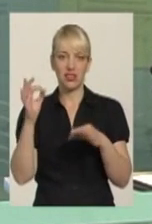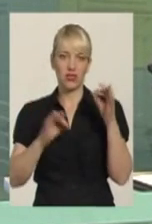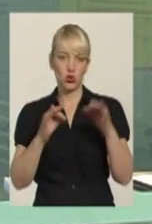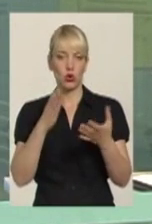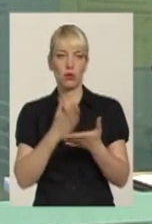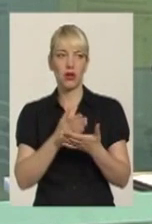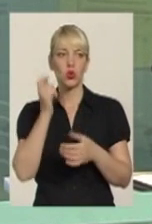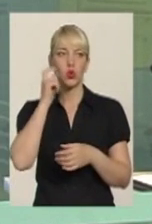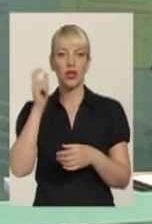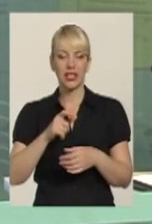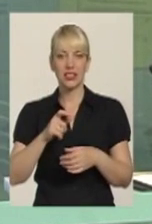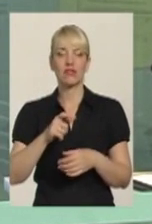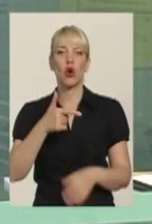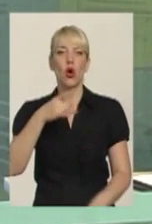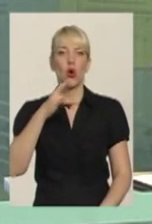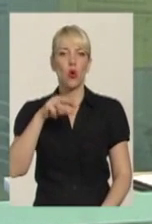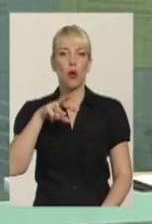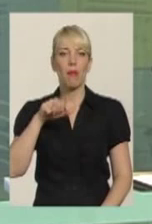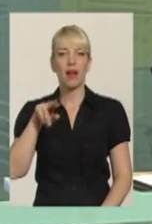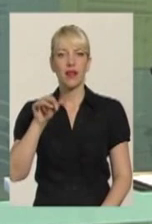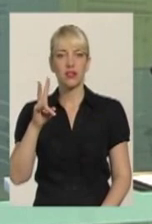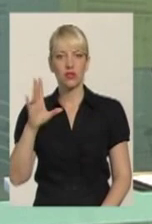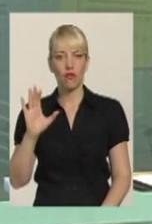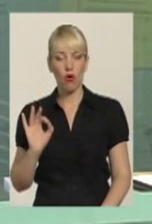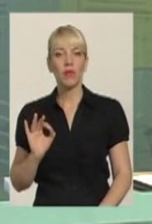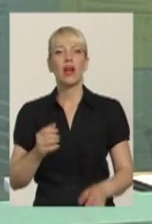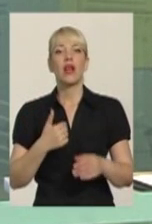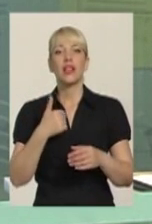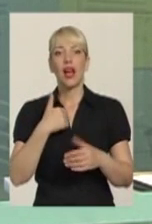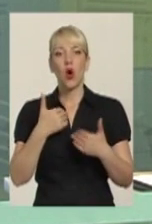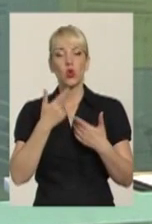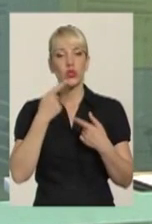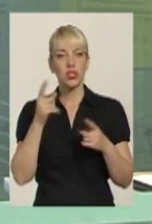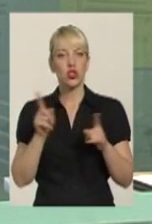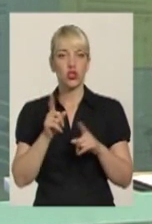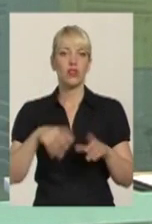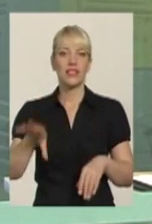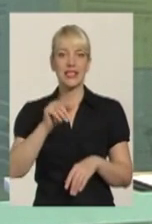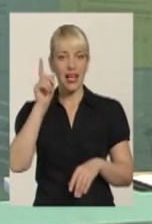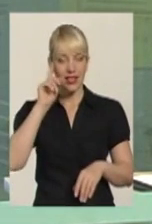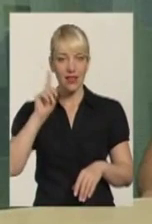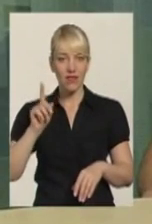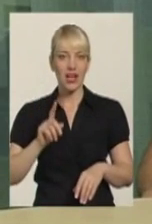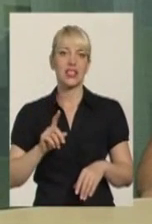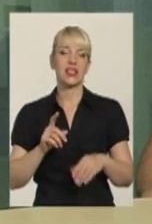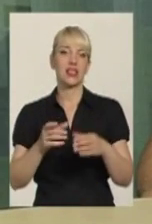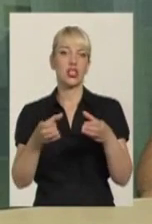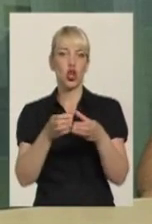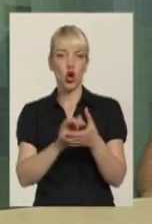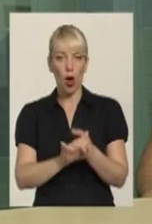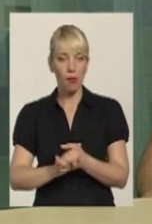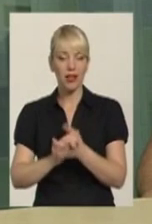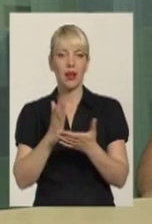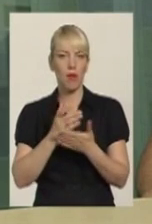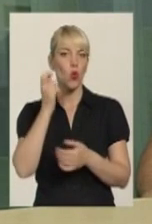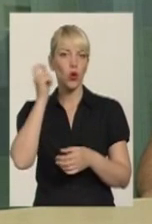українське громадянство і вже давним-давно. Ну, я хочу сказати, що вся єврейська громада має українське громадянство, за